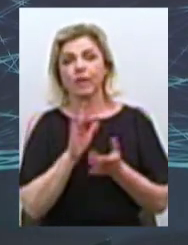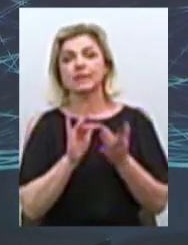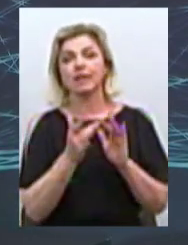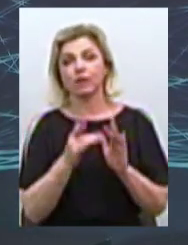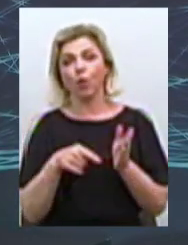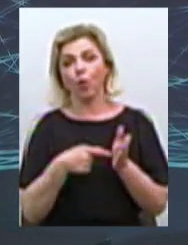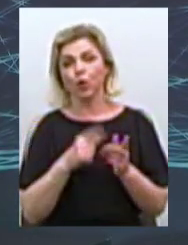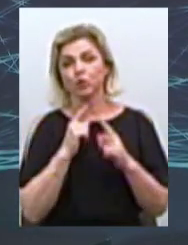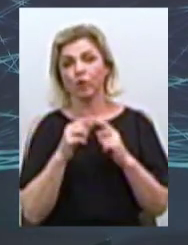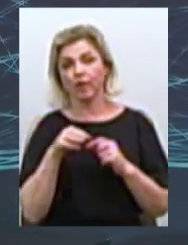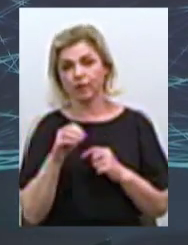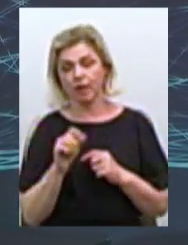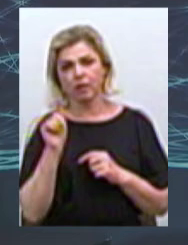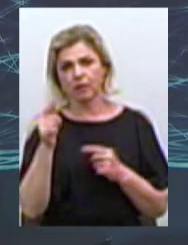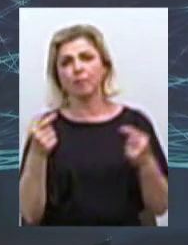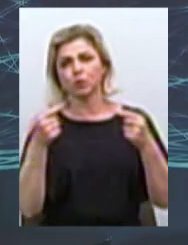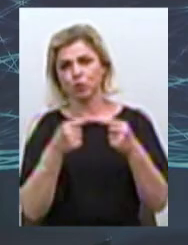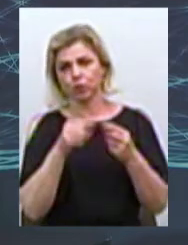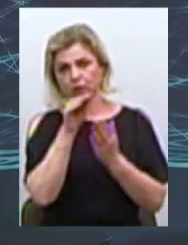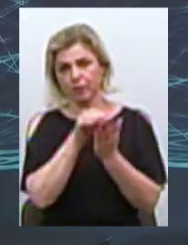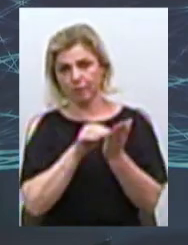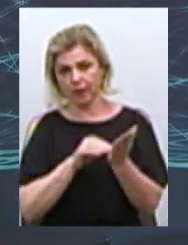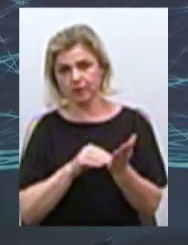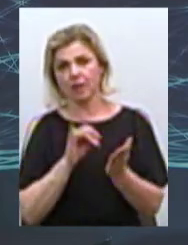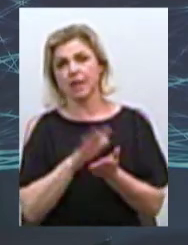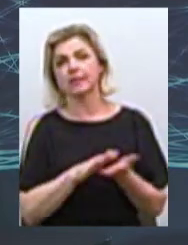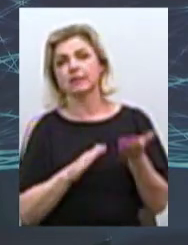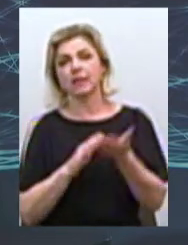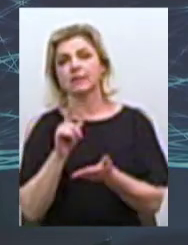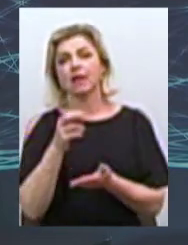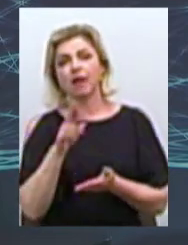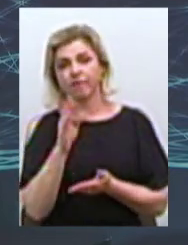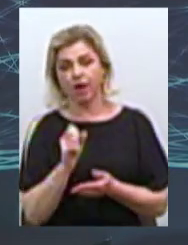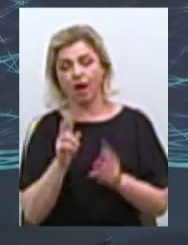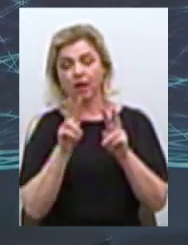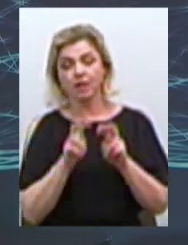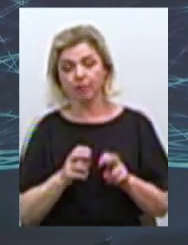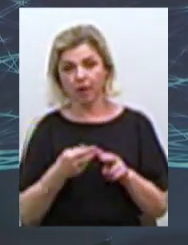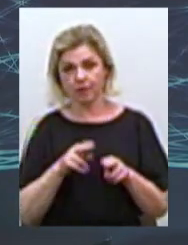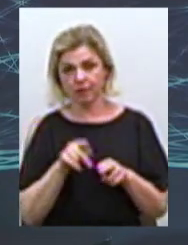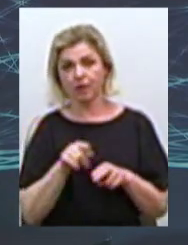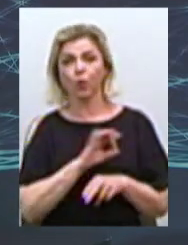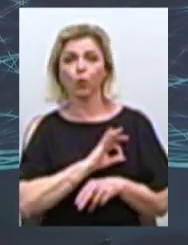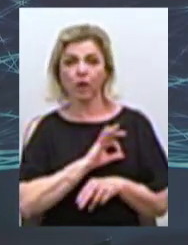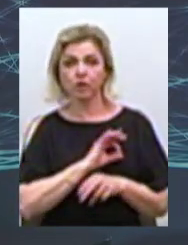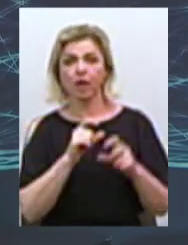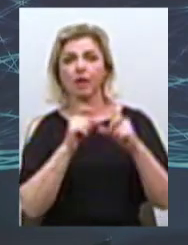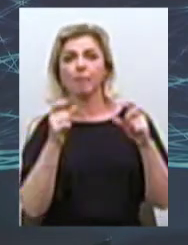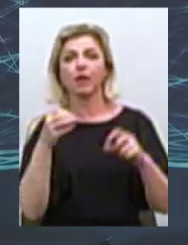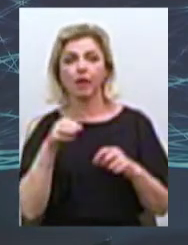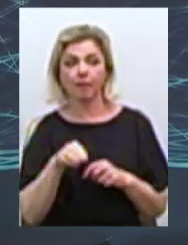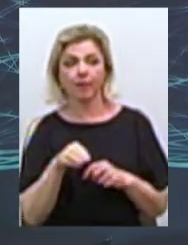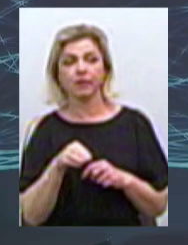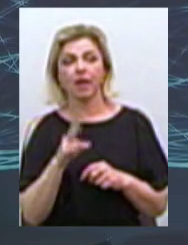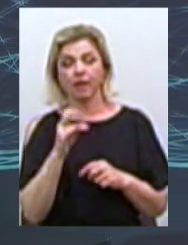совета, там все четко прописано, подається заявка, рассматривається юридическим департаментом